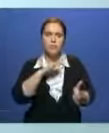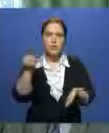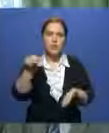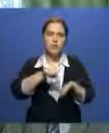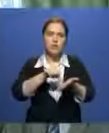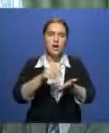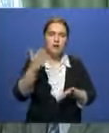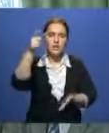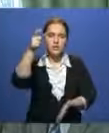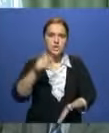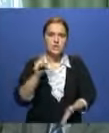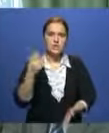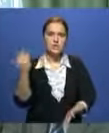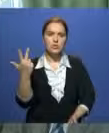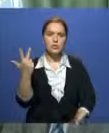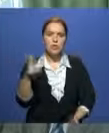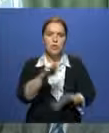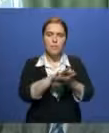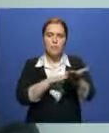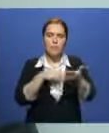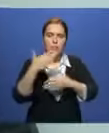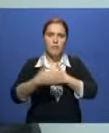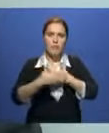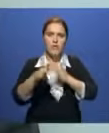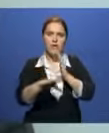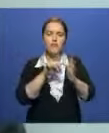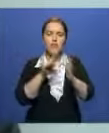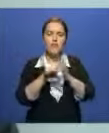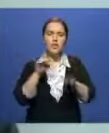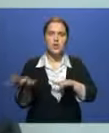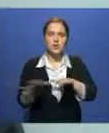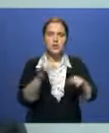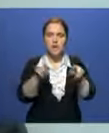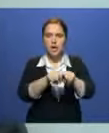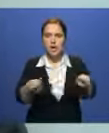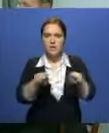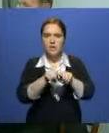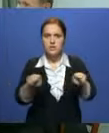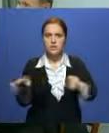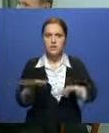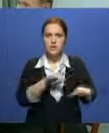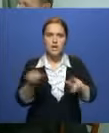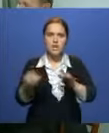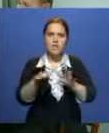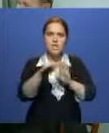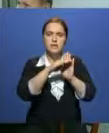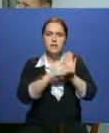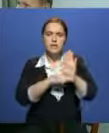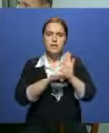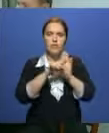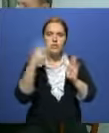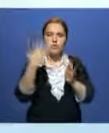пять человек. Из них лишь трое продолжают предвыборную кампанию и ведут агитационные мероприятия. Списки выборщиков уже